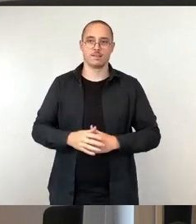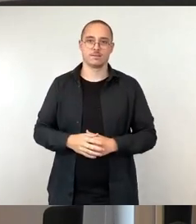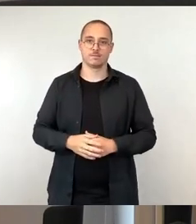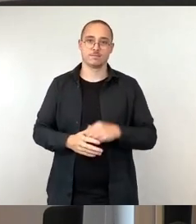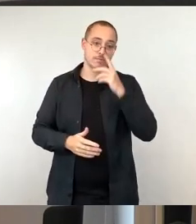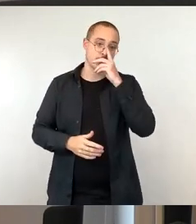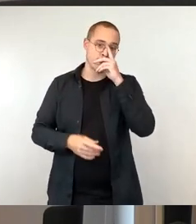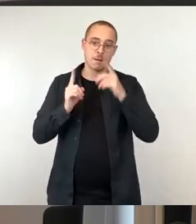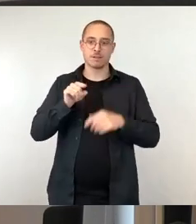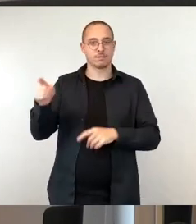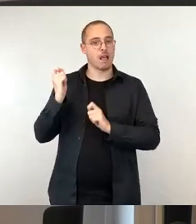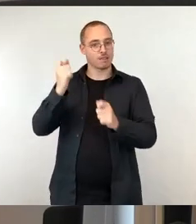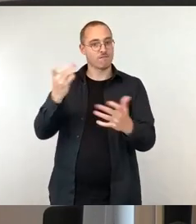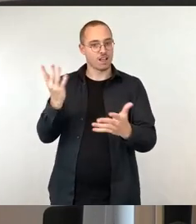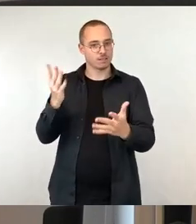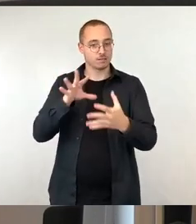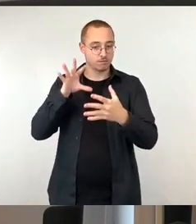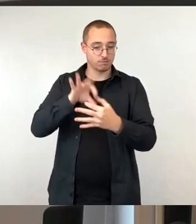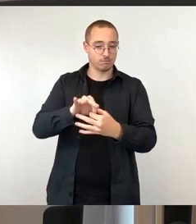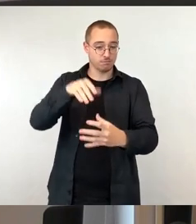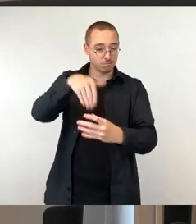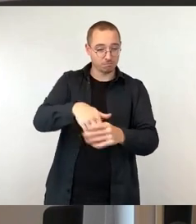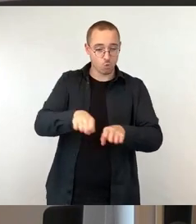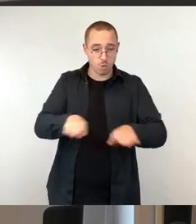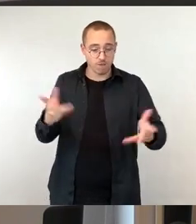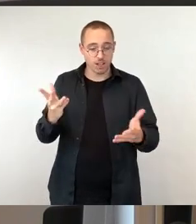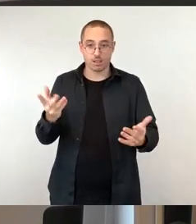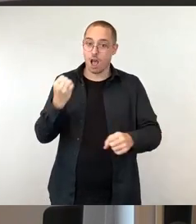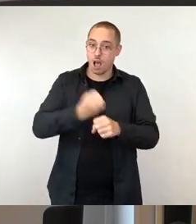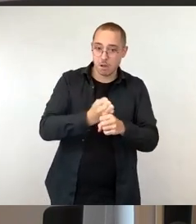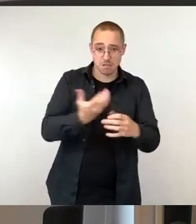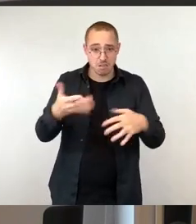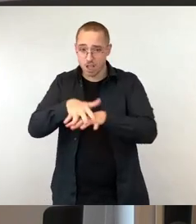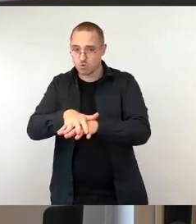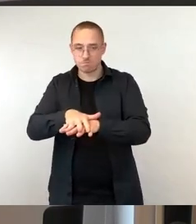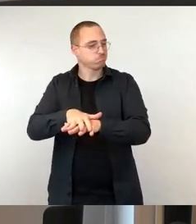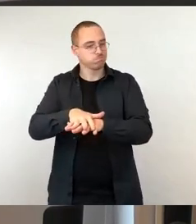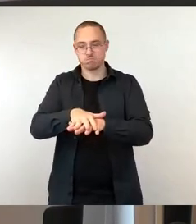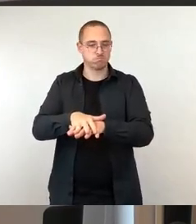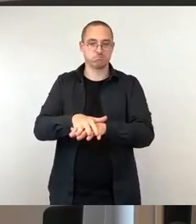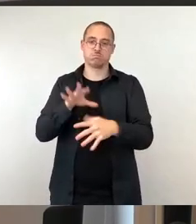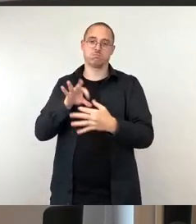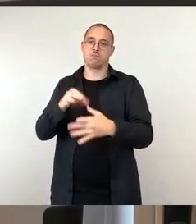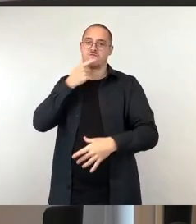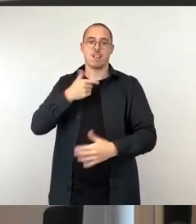Arbeit noch um die Integration. Es geht um die Verpflichtung. Die Frage